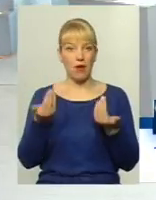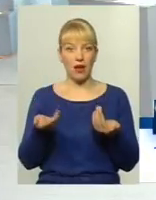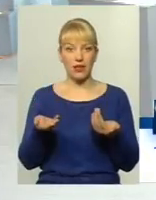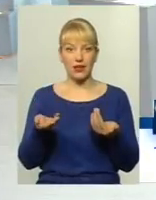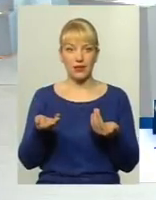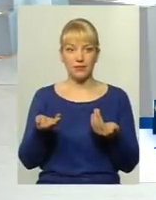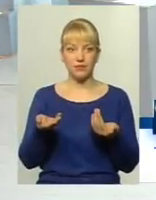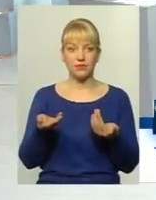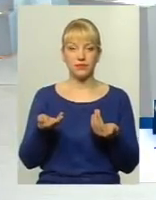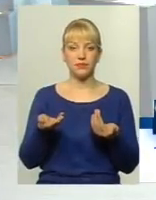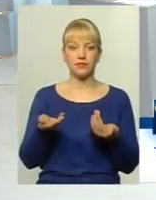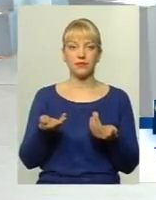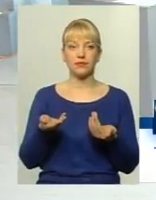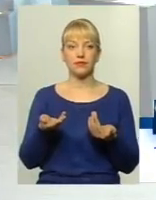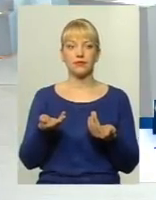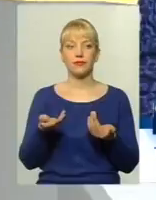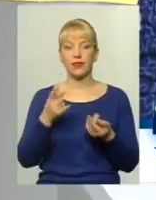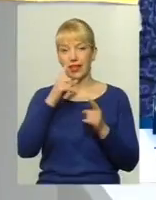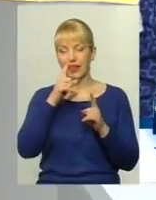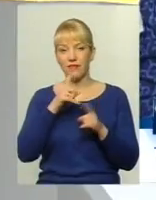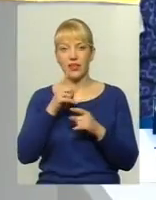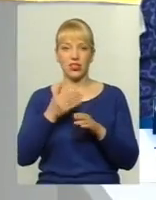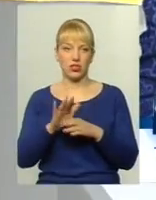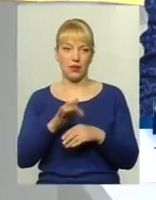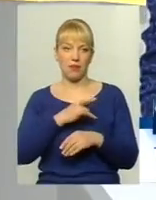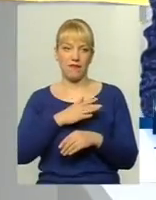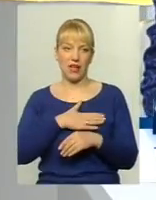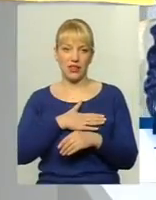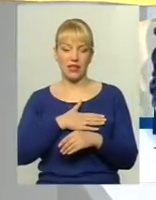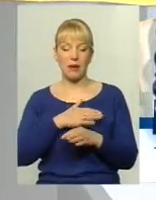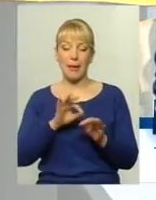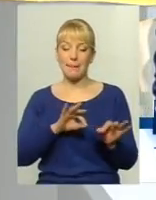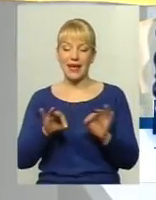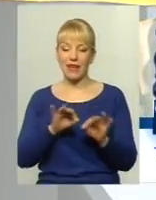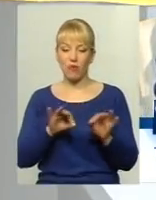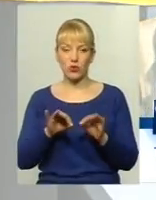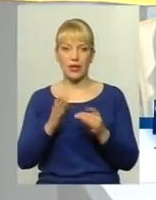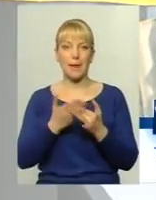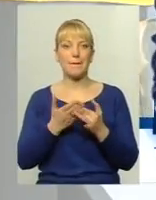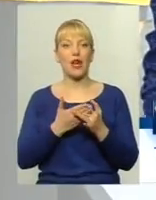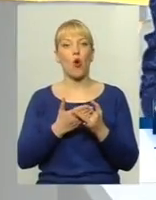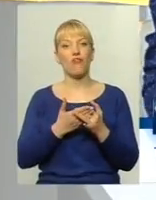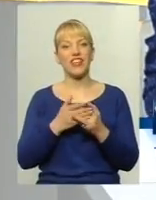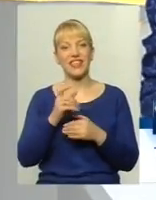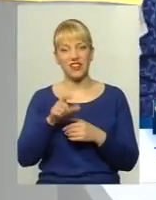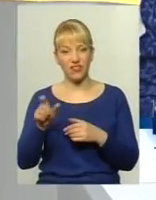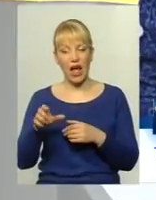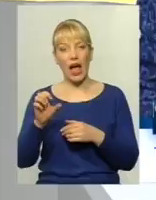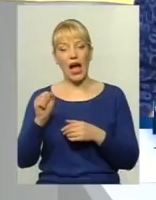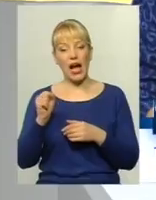скажімо так, невелика дуже частина приватників перевозять пільговиків Разом з тим,